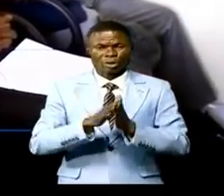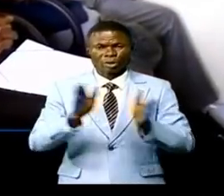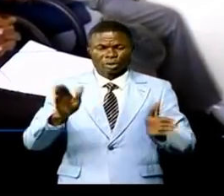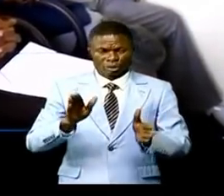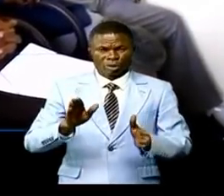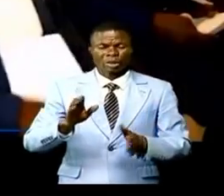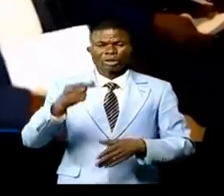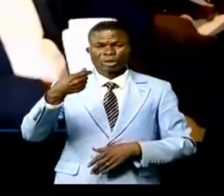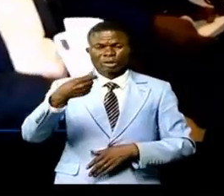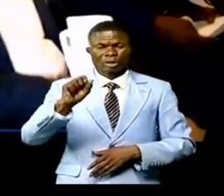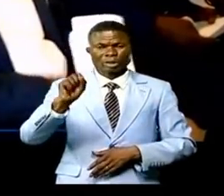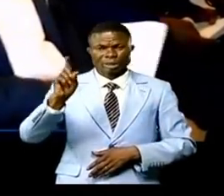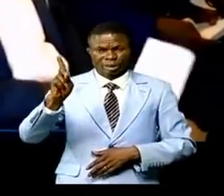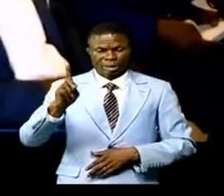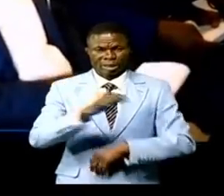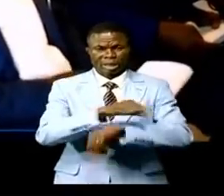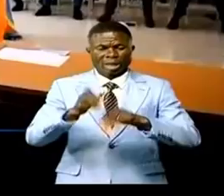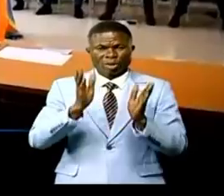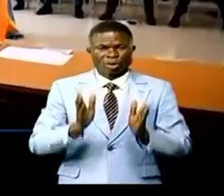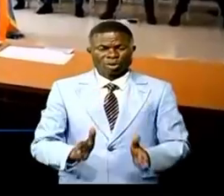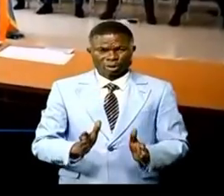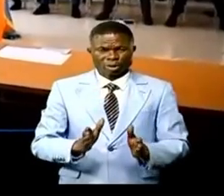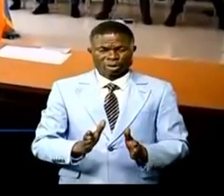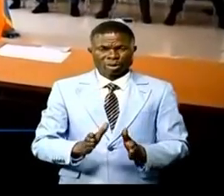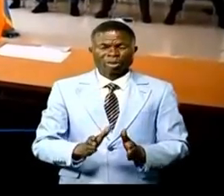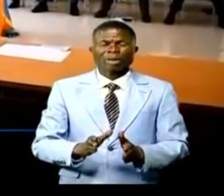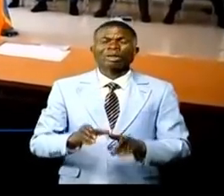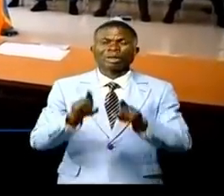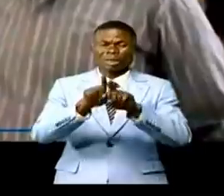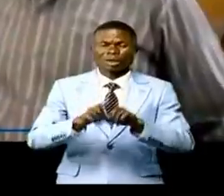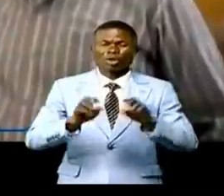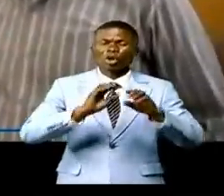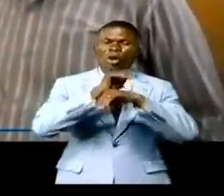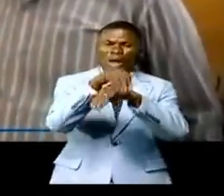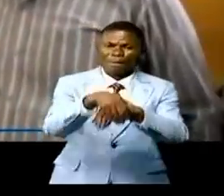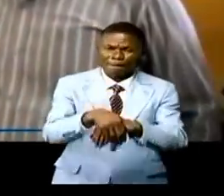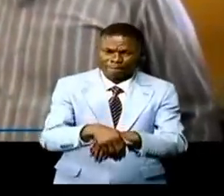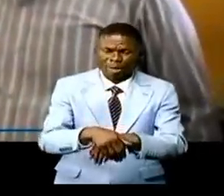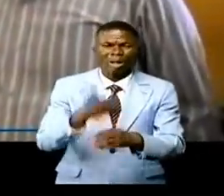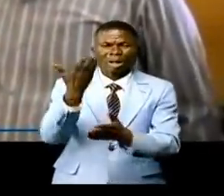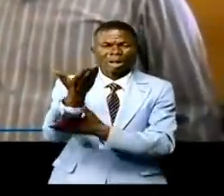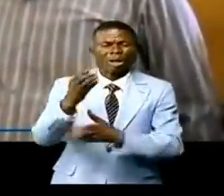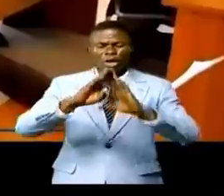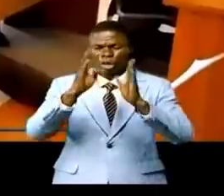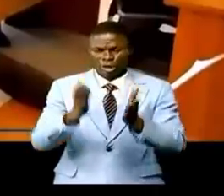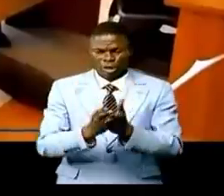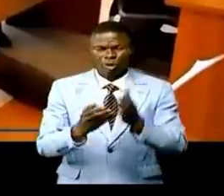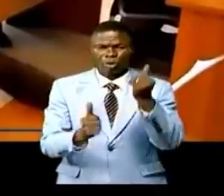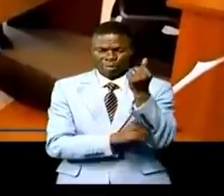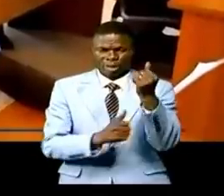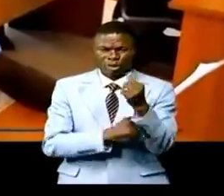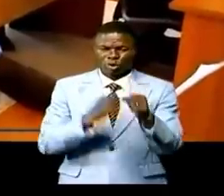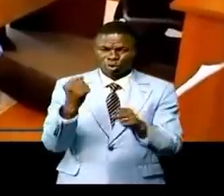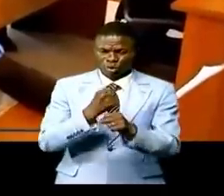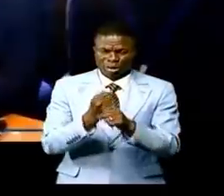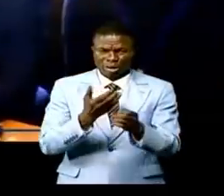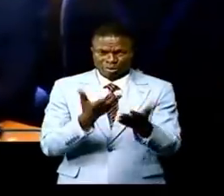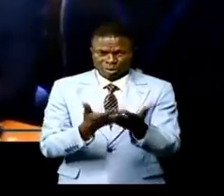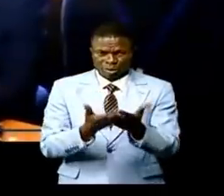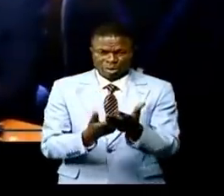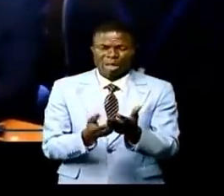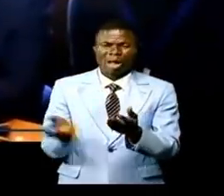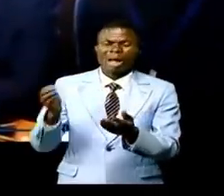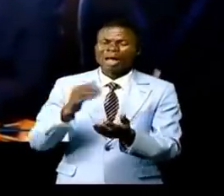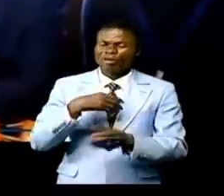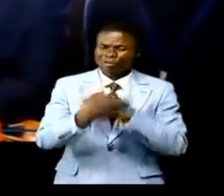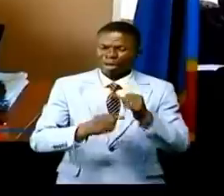recettes administratives d'eau maniale et des participations a invité tous les services d'assiette et des ressorts de maximiser